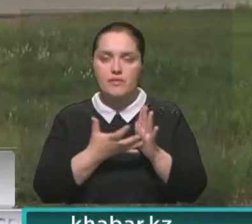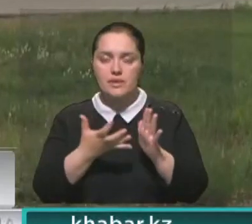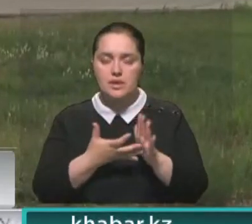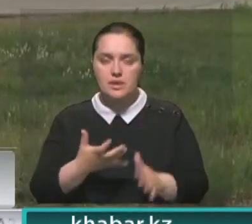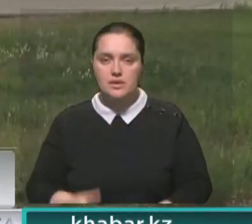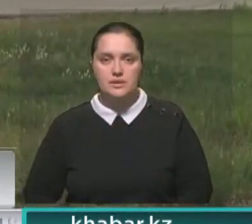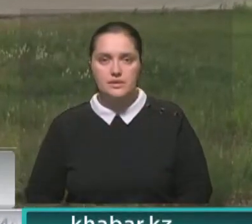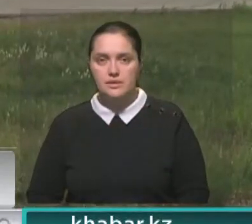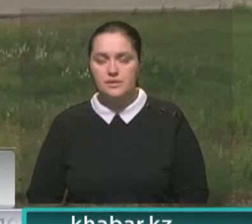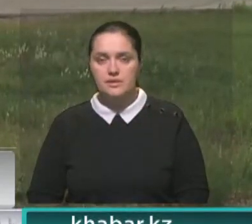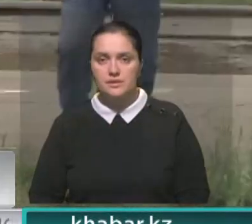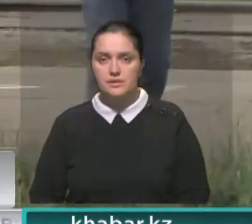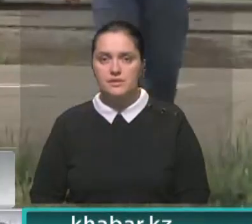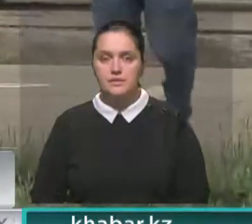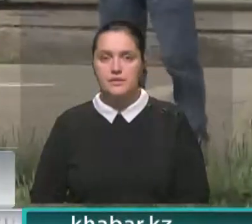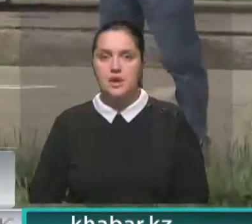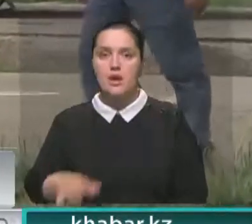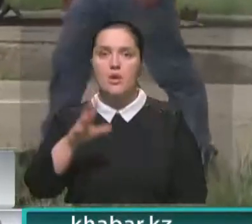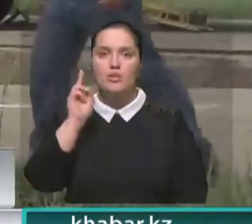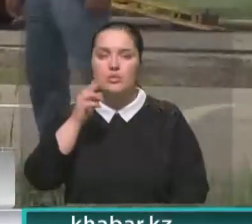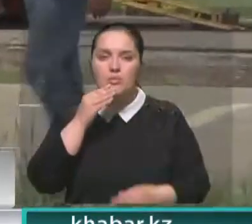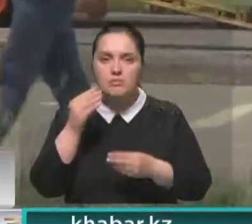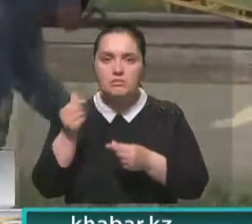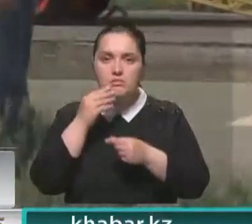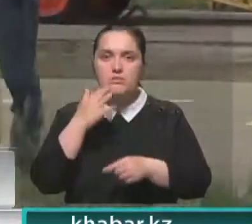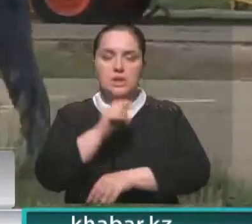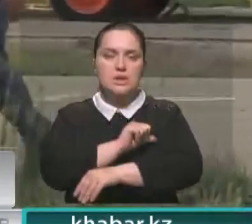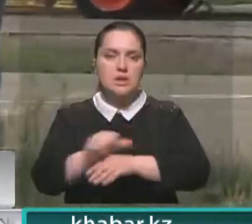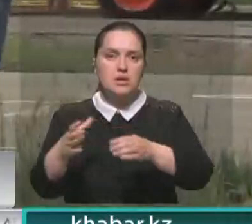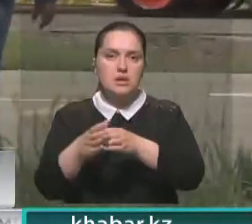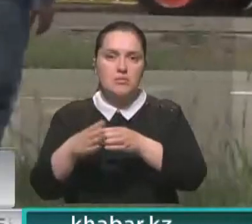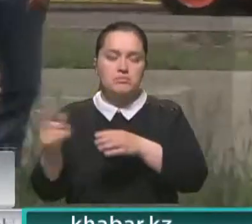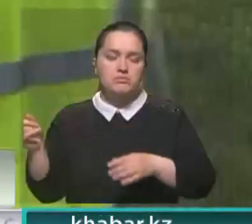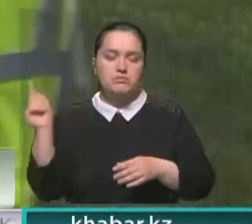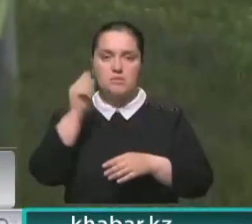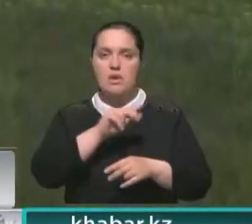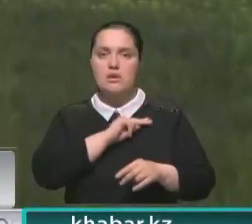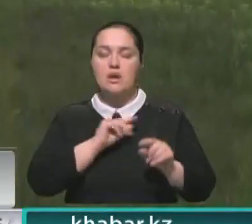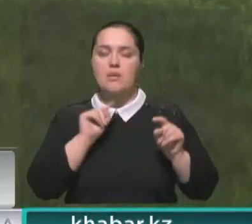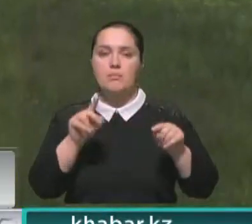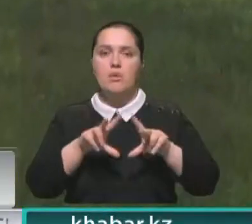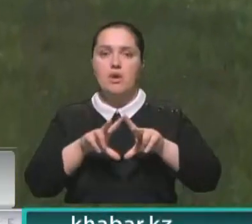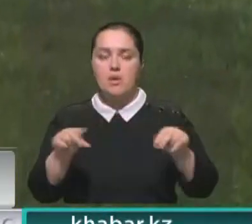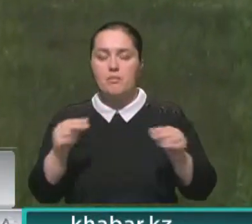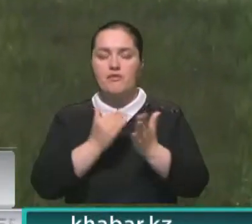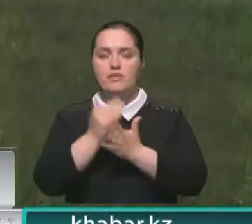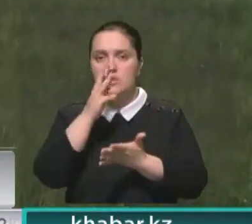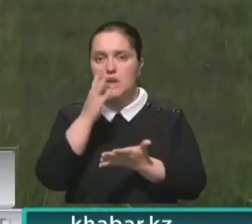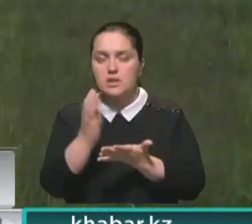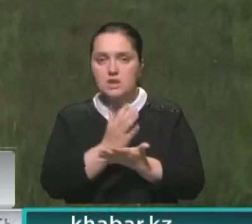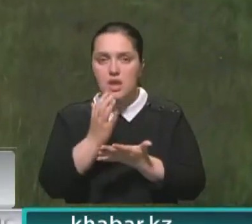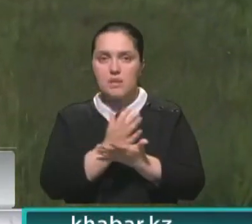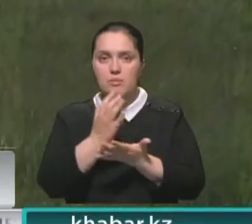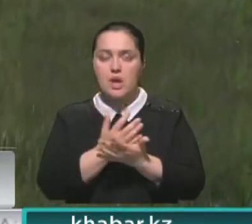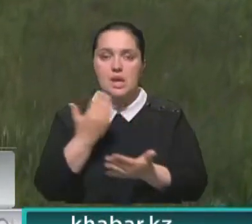говорит специалист. Перспективных летчиков переманивают иностранные компании. Зарубежные авиаперевозчики обещают высокую зарплату и в